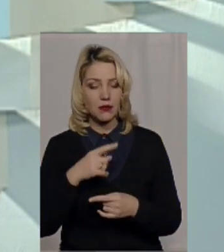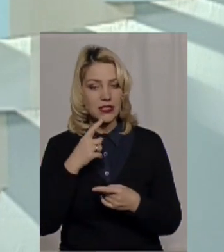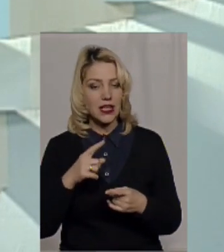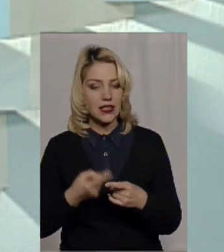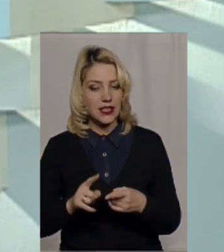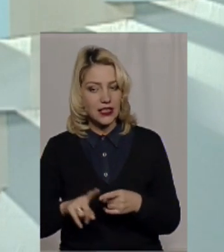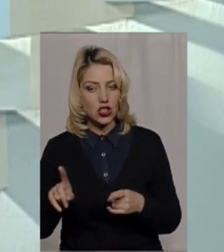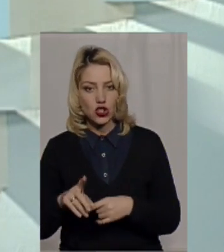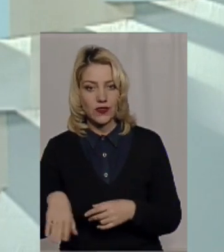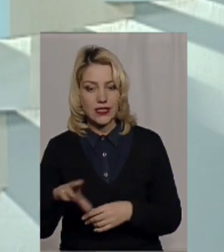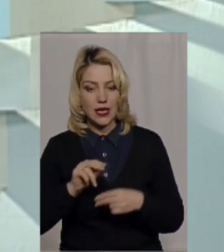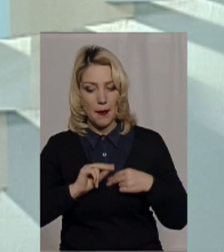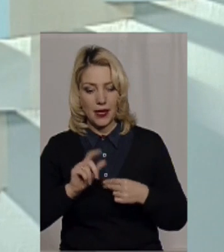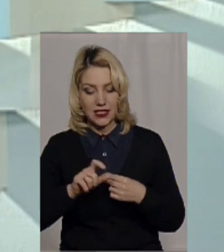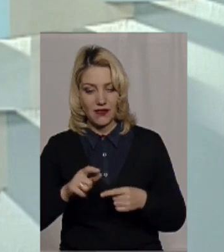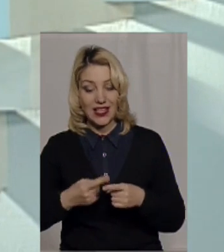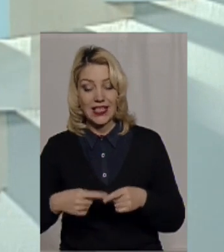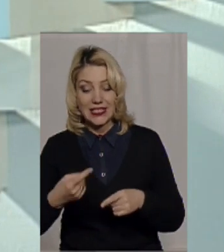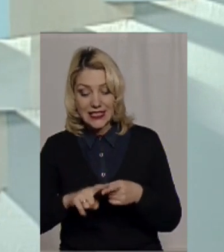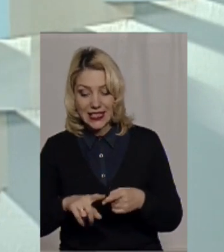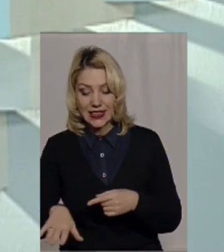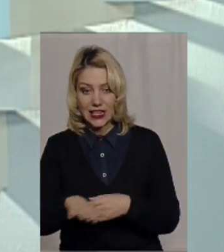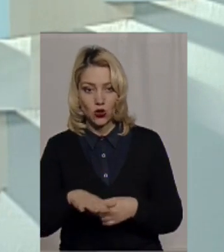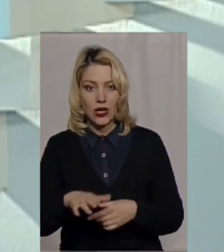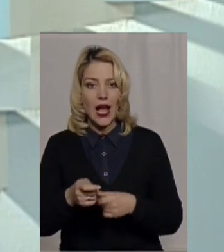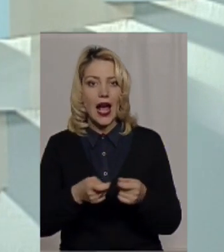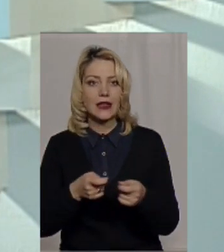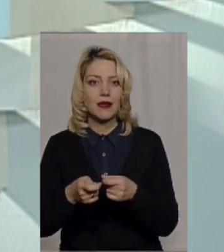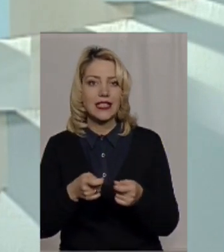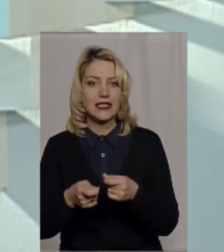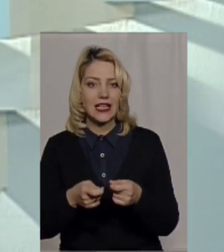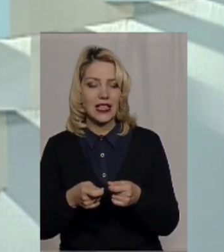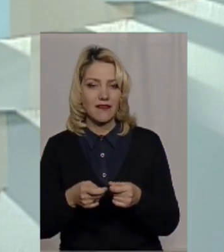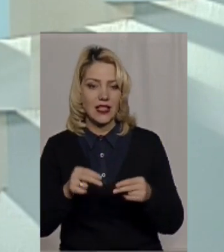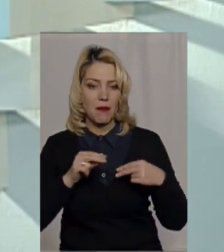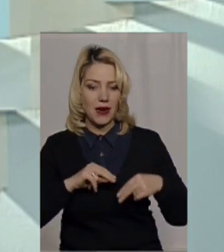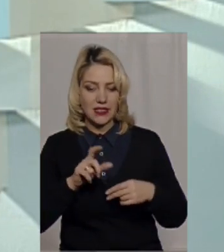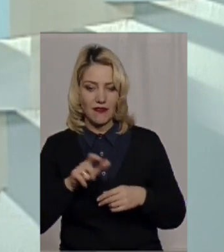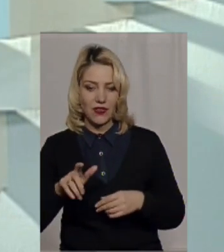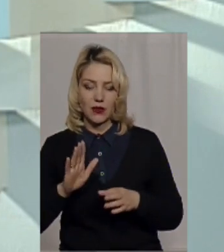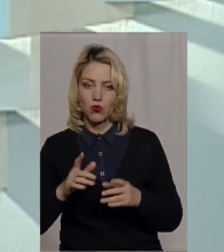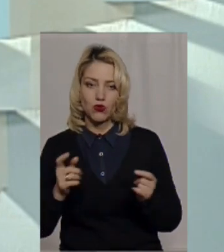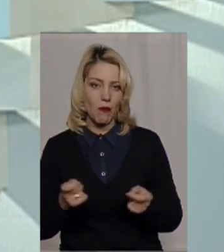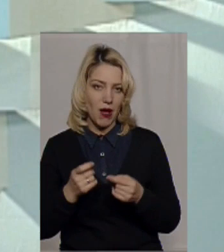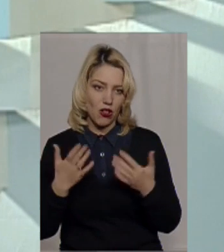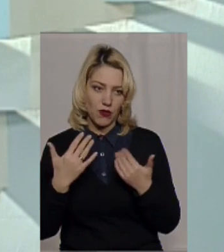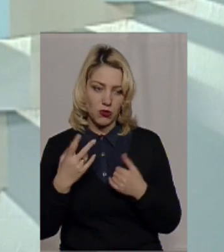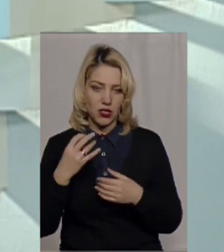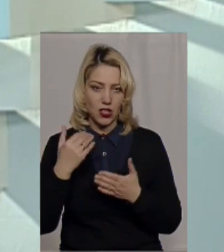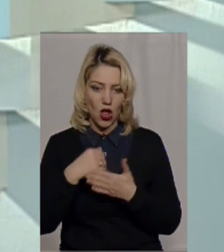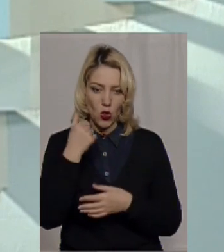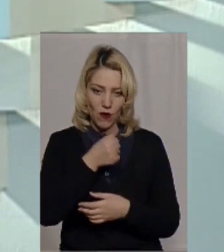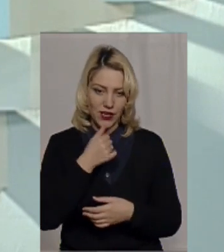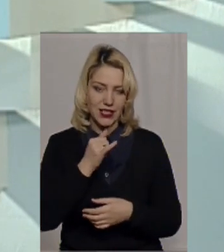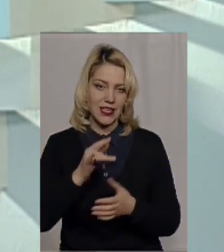всі працівники цих територій, маються на увазі адміністративні працівники, будуть дуже мало відпочивати на різдвоєновий рік,